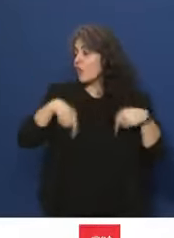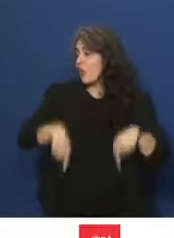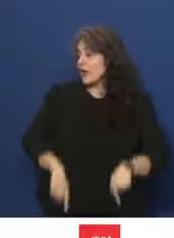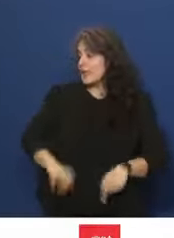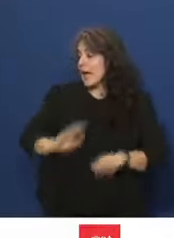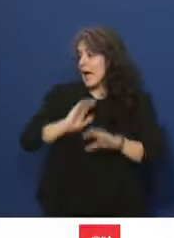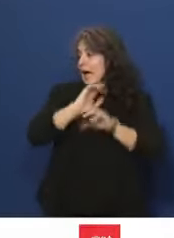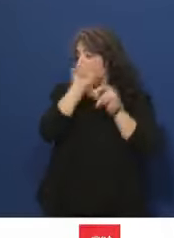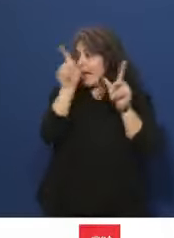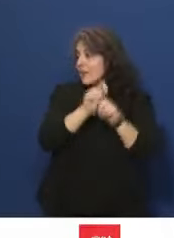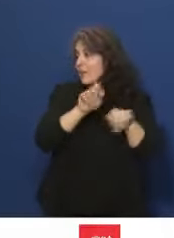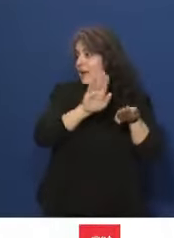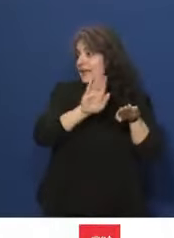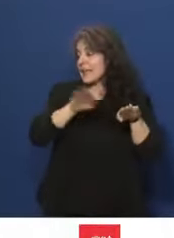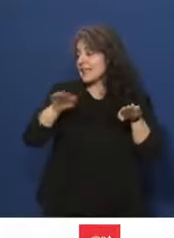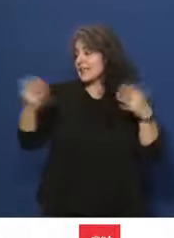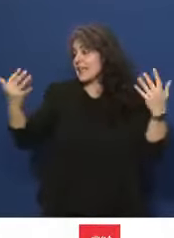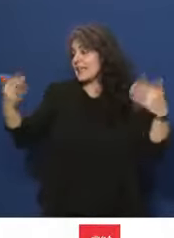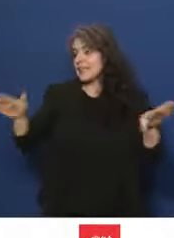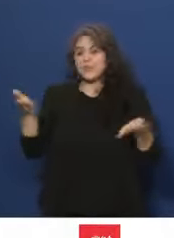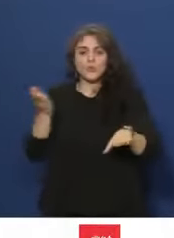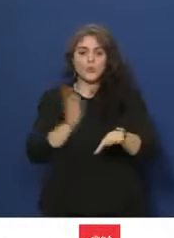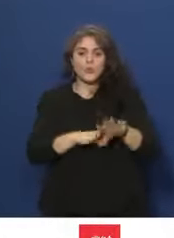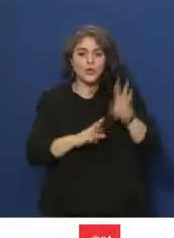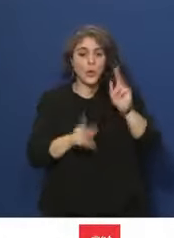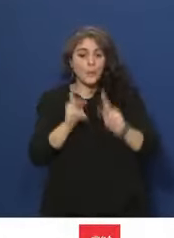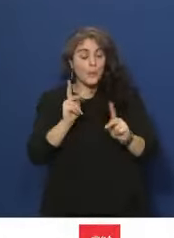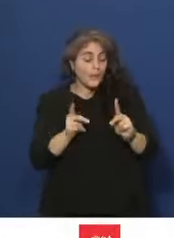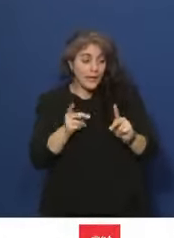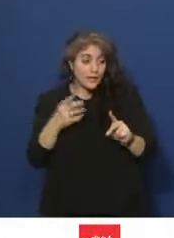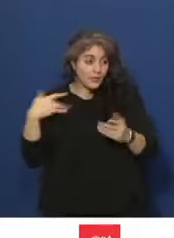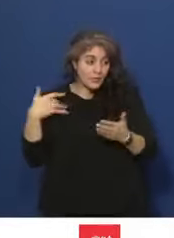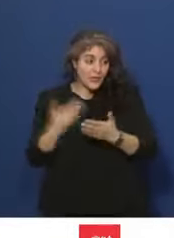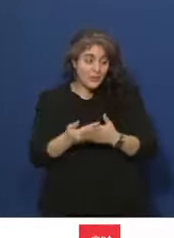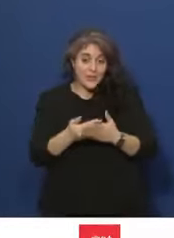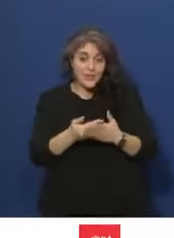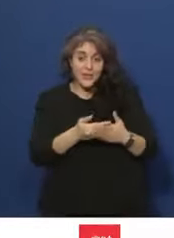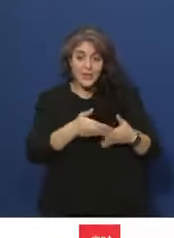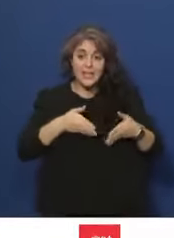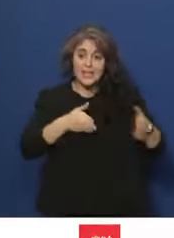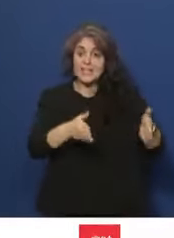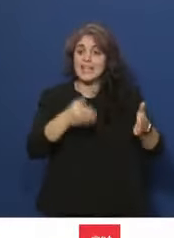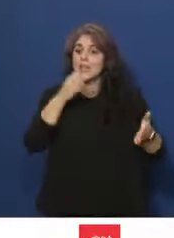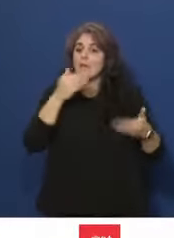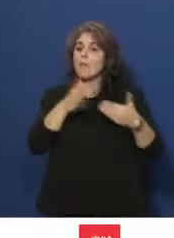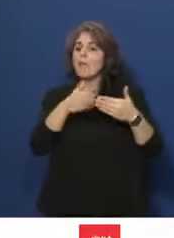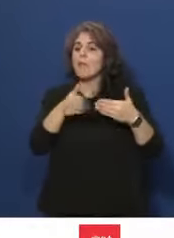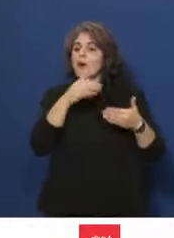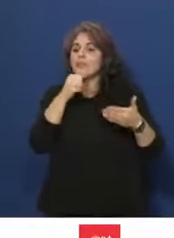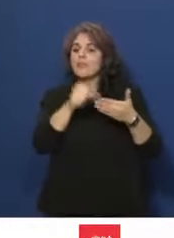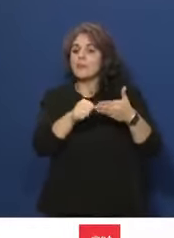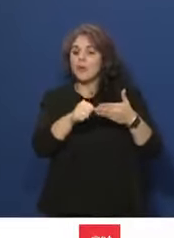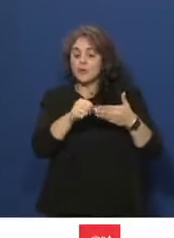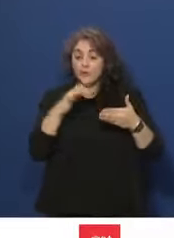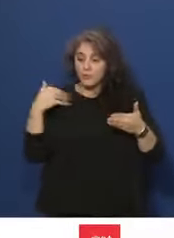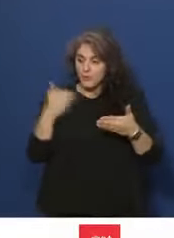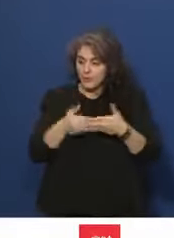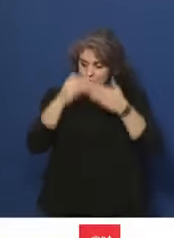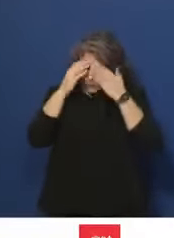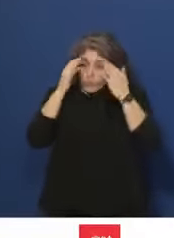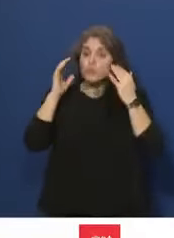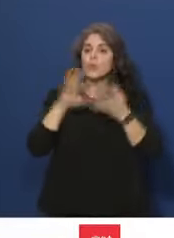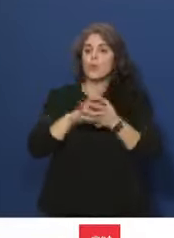mais peut-être n'a-t-elle jamais parcouru les quais en chanteurs de la station de métro Porte des Postes, dont l'ambiance est très